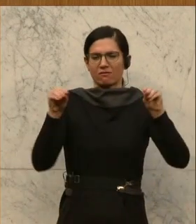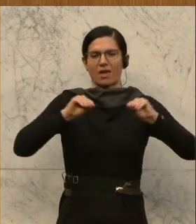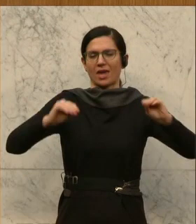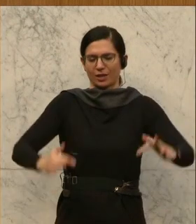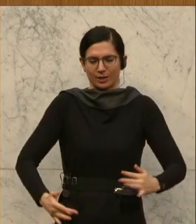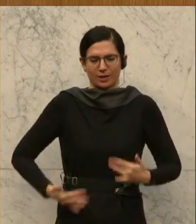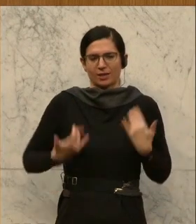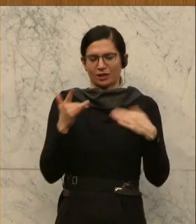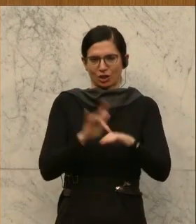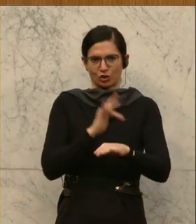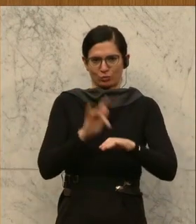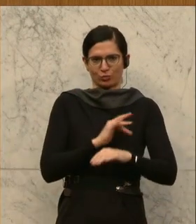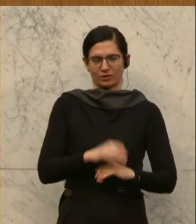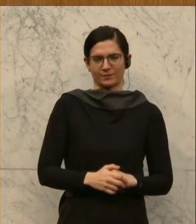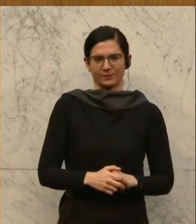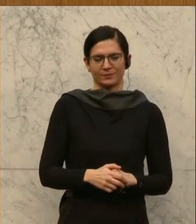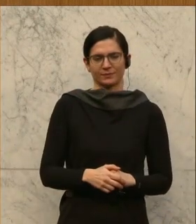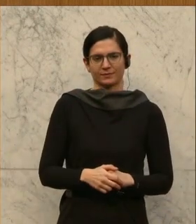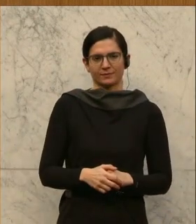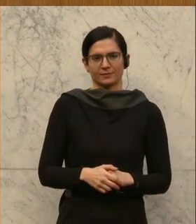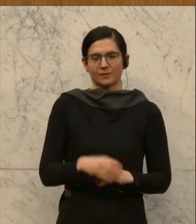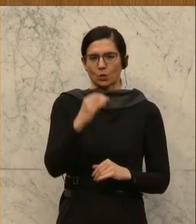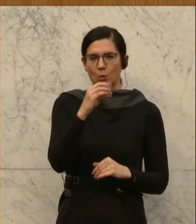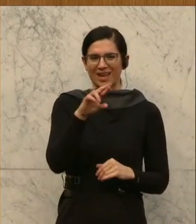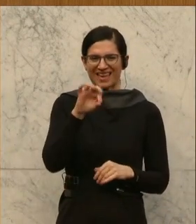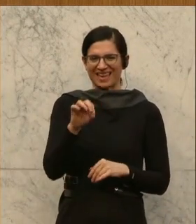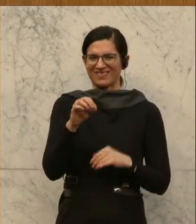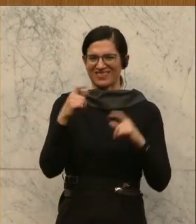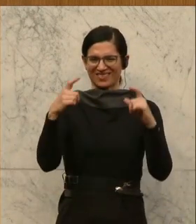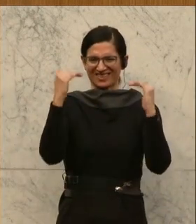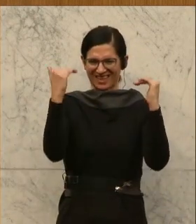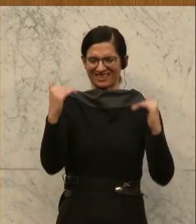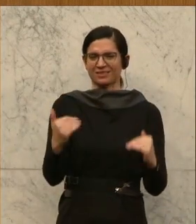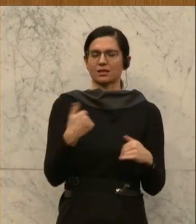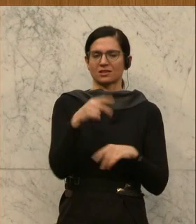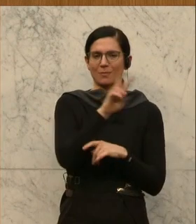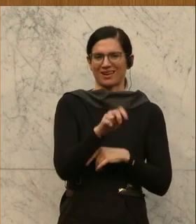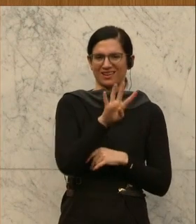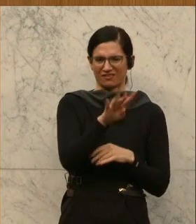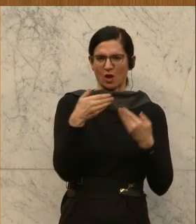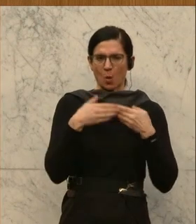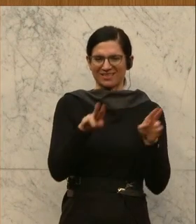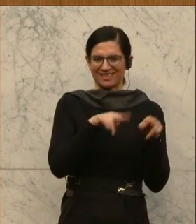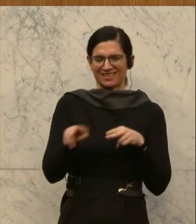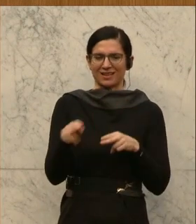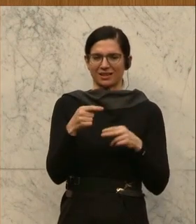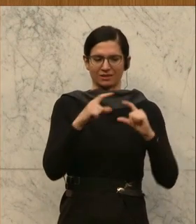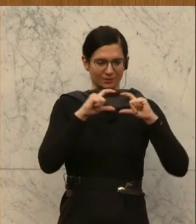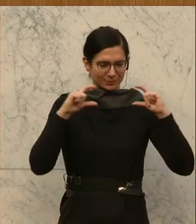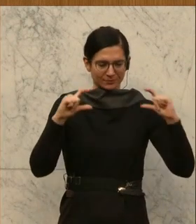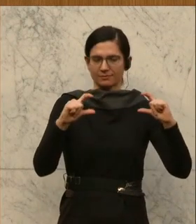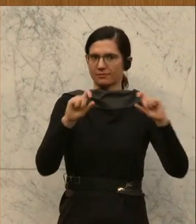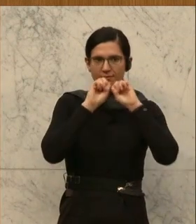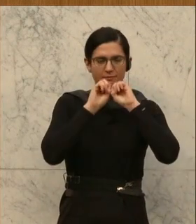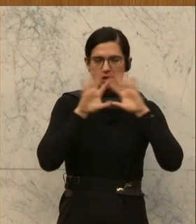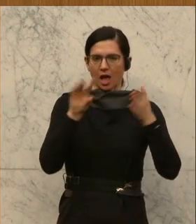Aber zurück zu den Gesetzen. Im ORF-Gesetz, Paragraf 4, ist der öffentlich-rechtliche Kernauftrag ganz klar verankert.